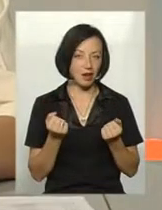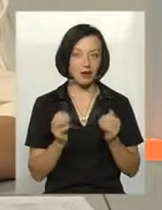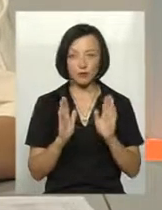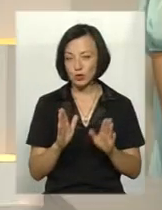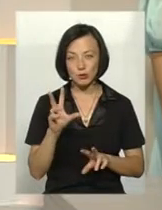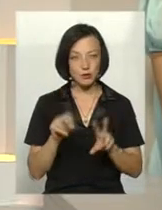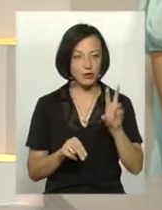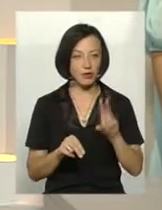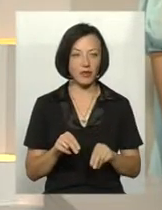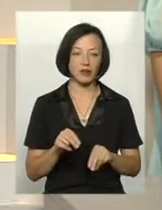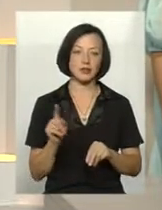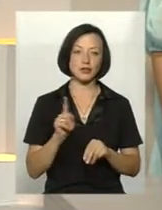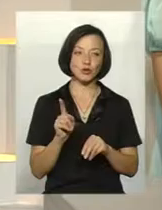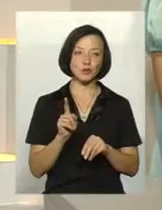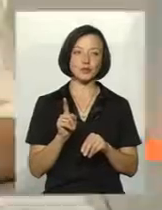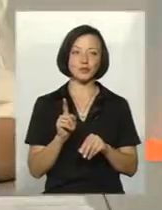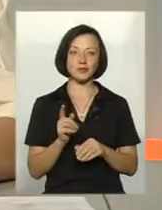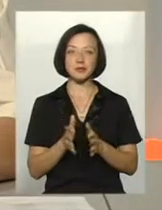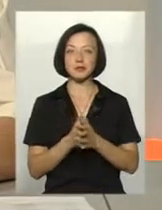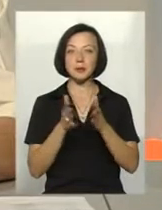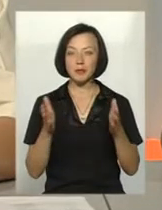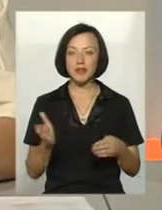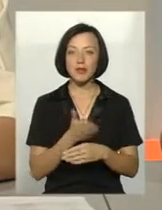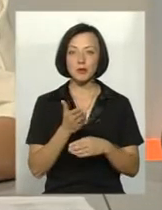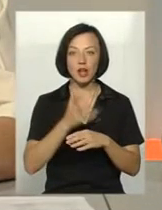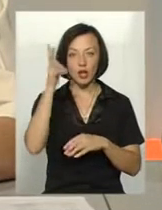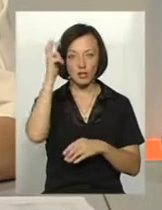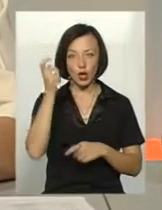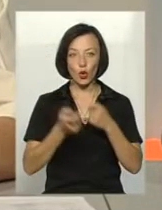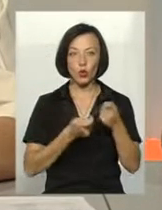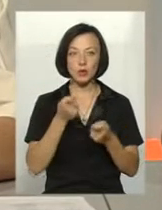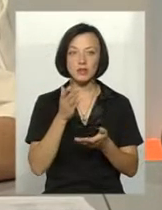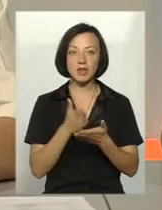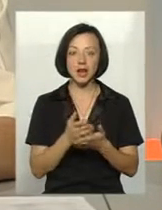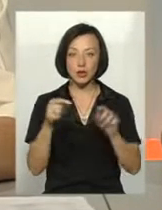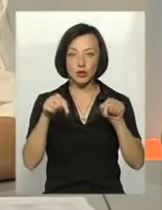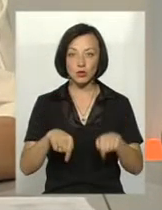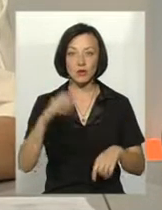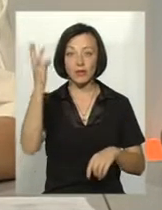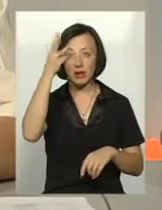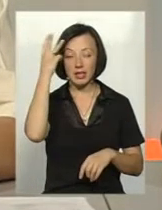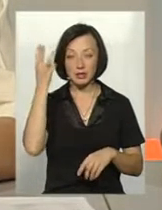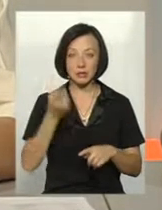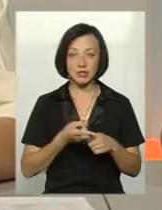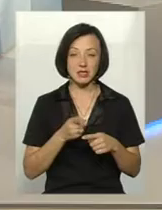ми будемо сподіватися, один з найбільших виробників гречаних куру знаходиться саме в Хмельницькому.